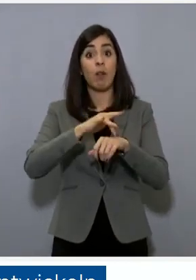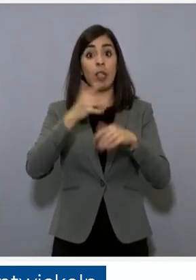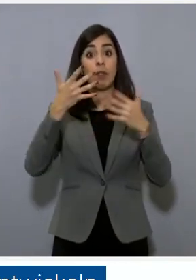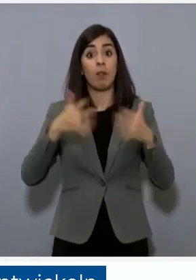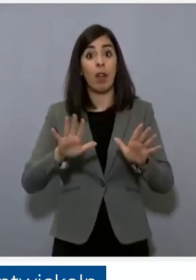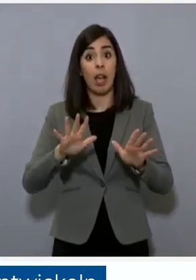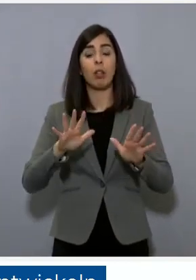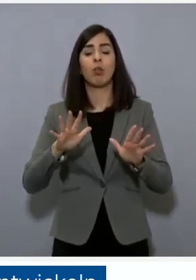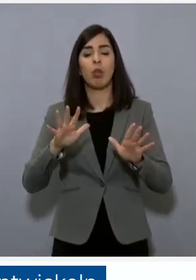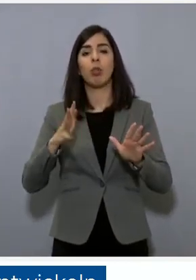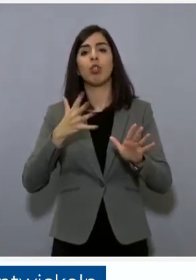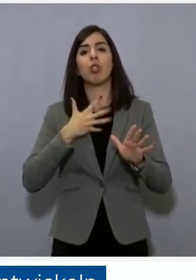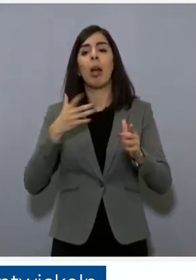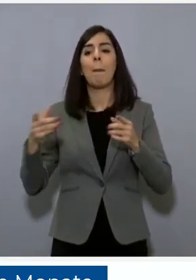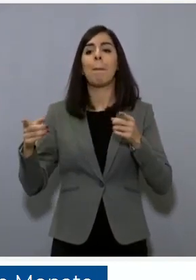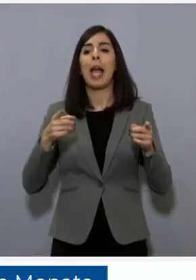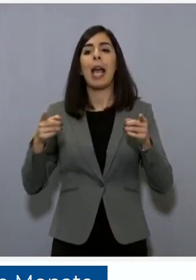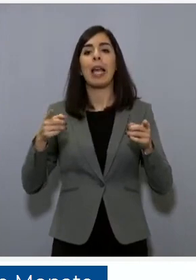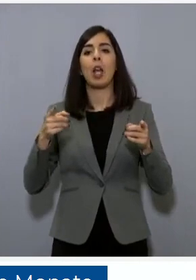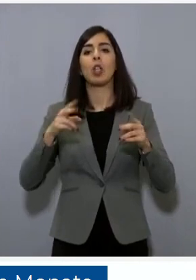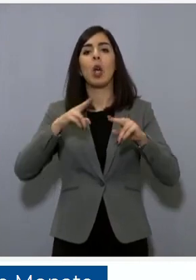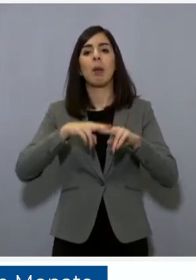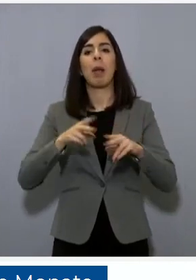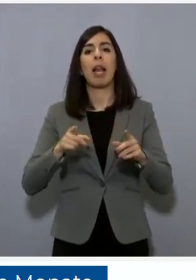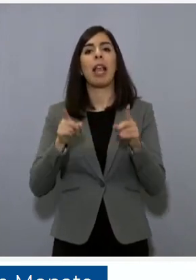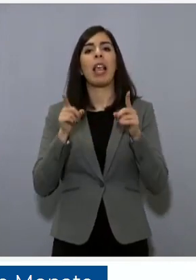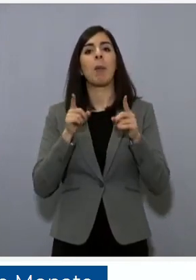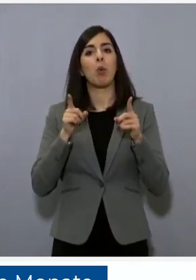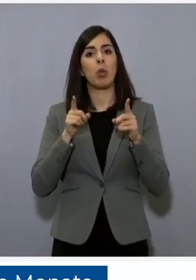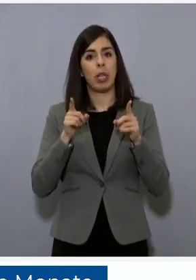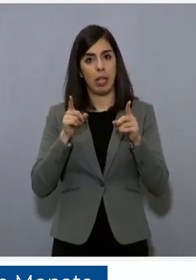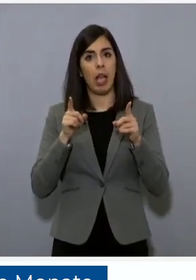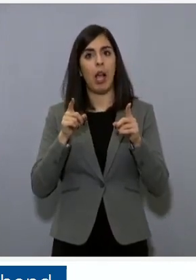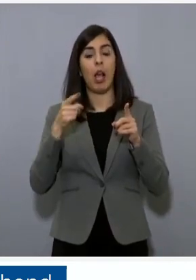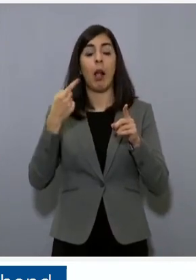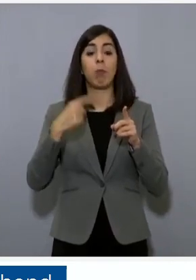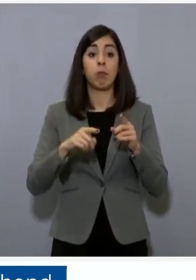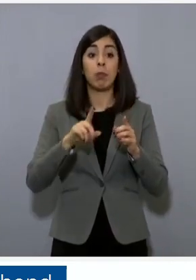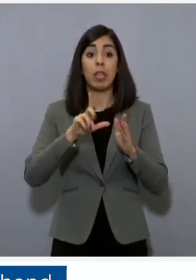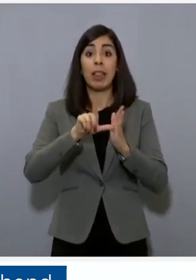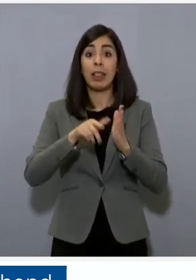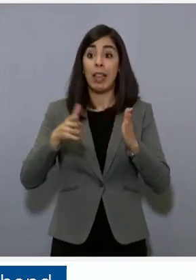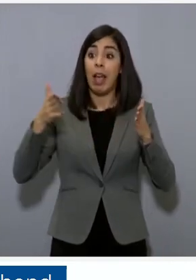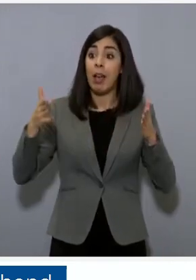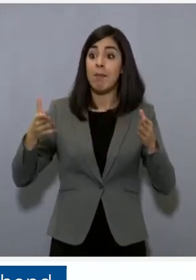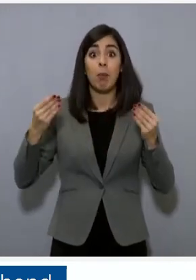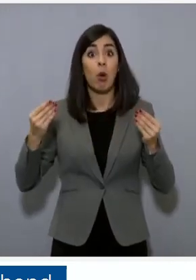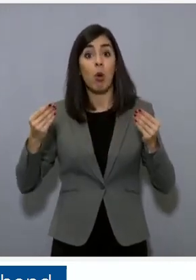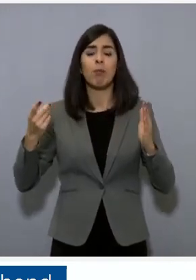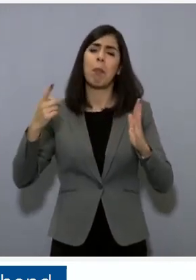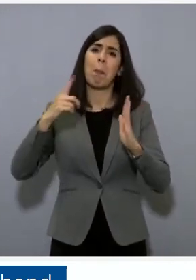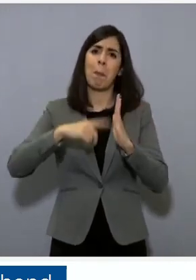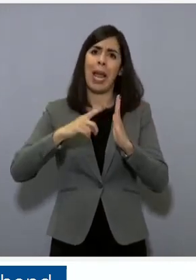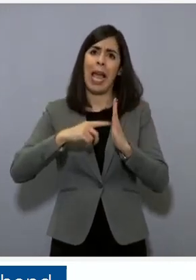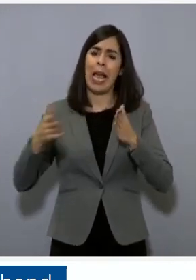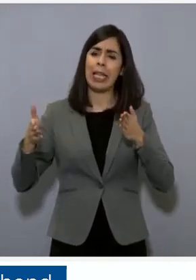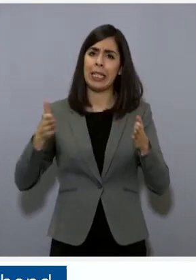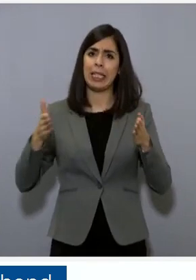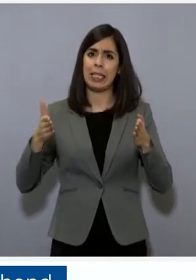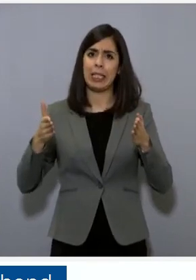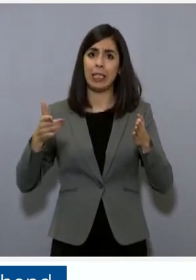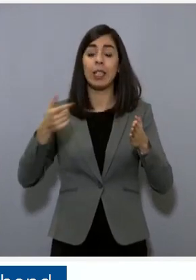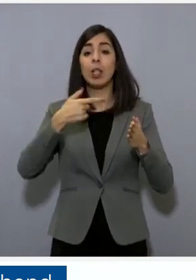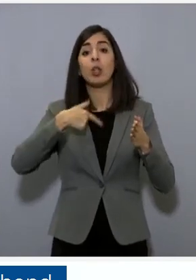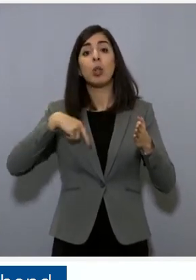in cui sono immuni, questo tempo è stimato in alcuni mesi e noi considereremo e consideriamo